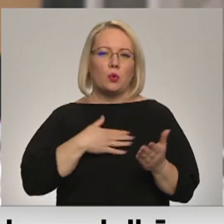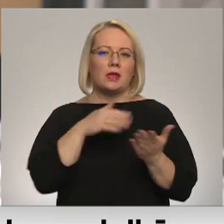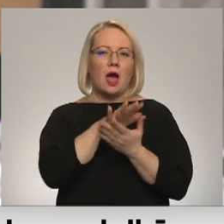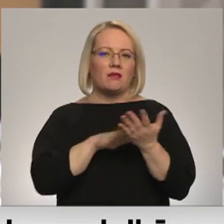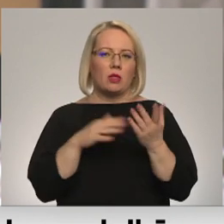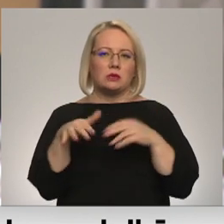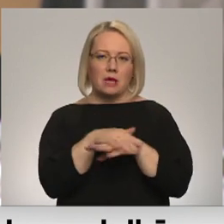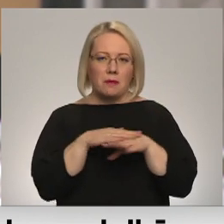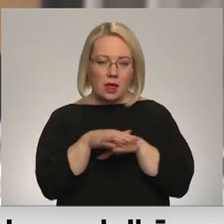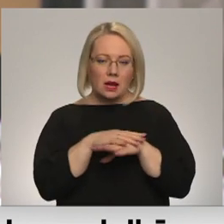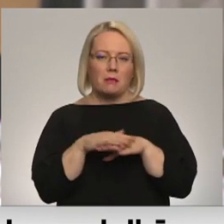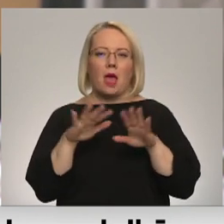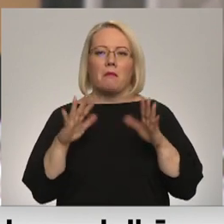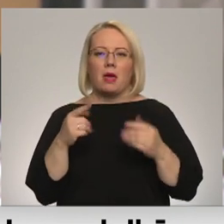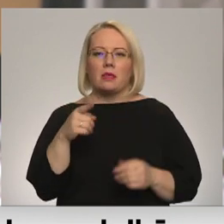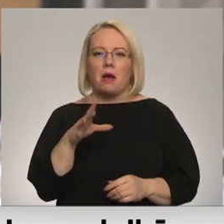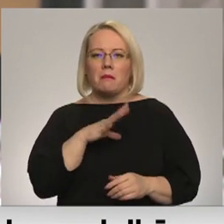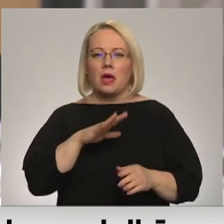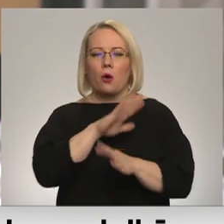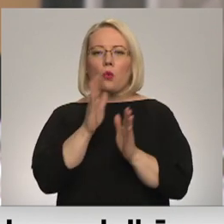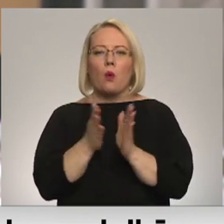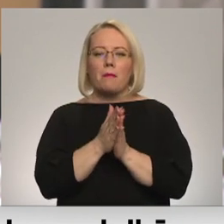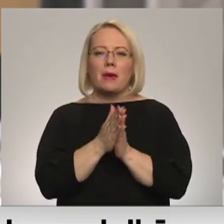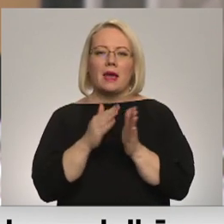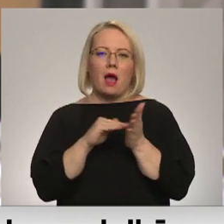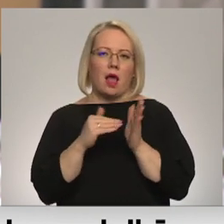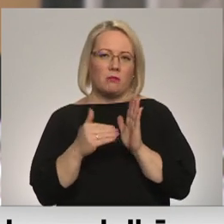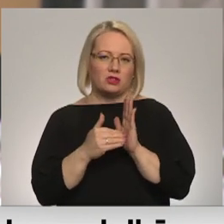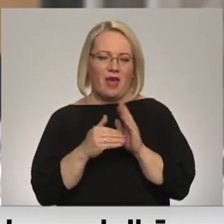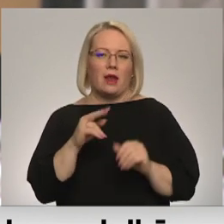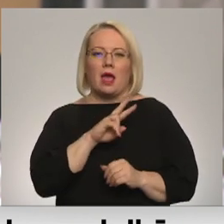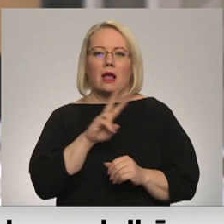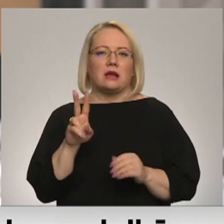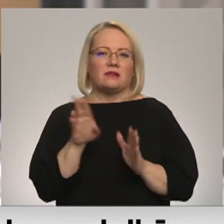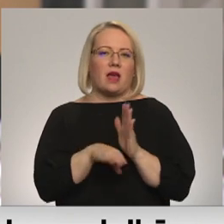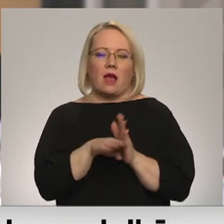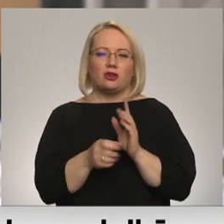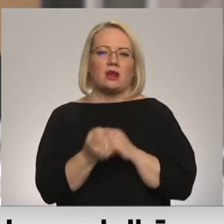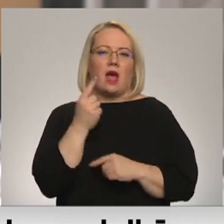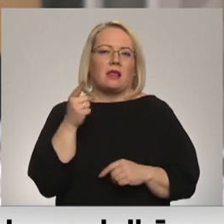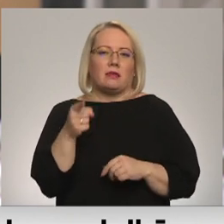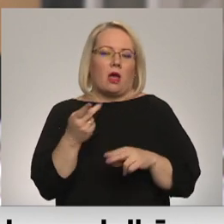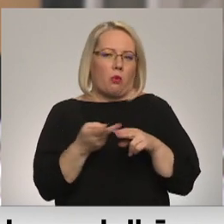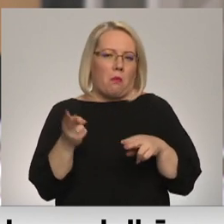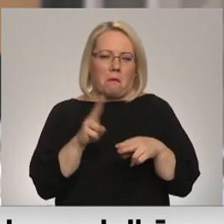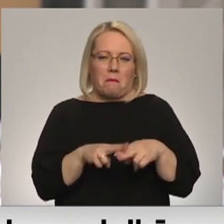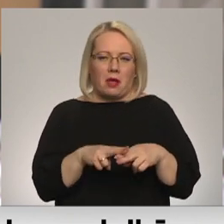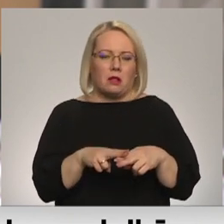sabiedrībai, bet tā bija šī kopīgā atmosfēra, kas vienkārši radīja tādu papildus